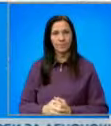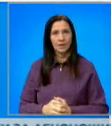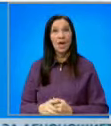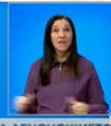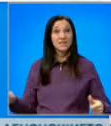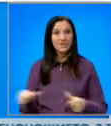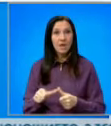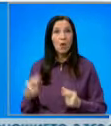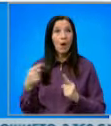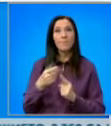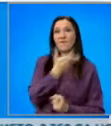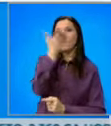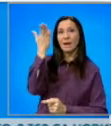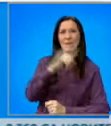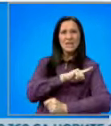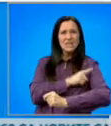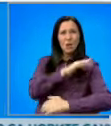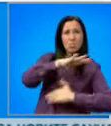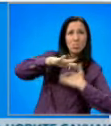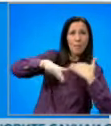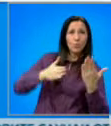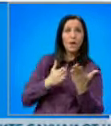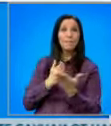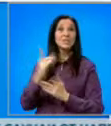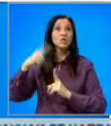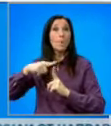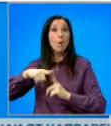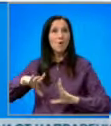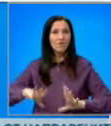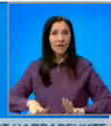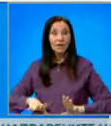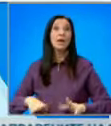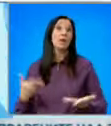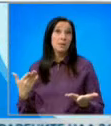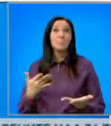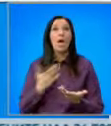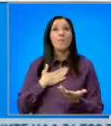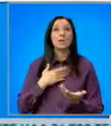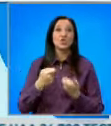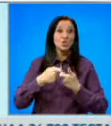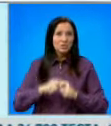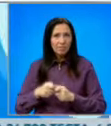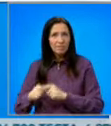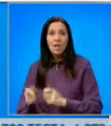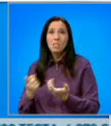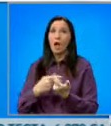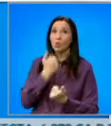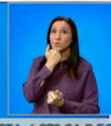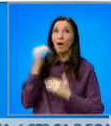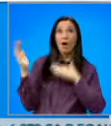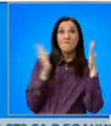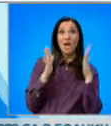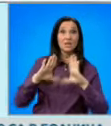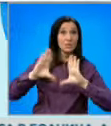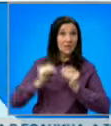За финал към времето мощна буря премина през Тополо в Градско и причинили щати в няколко села. Вятърът, придружен от